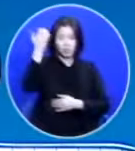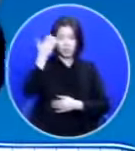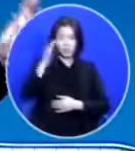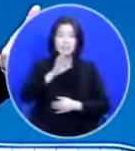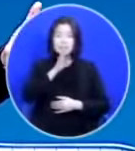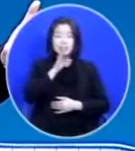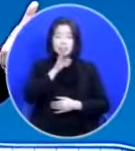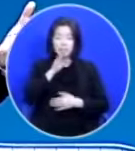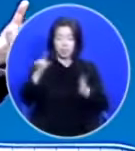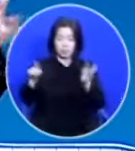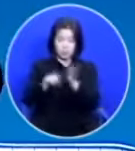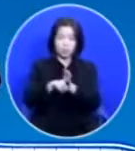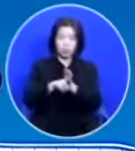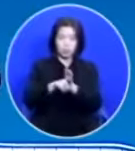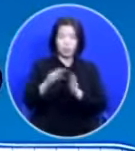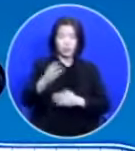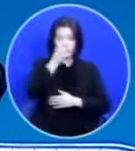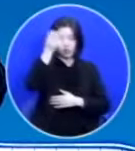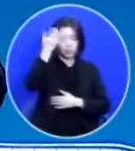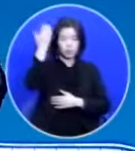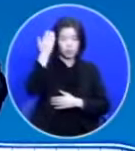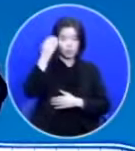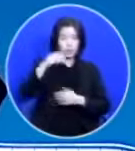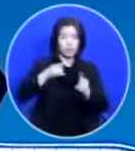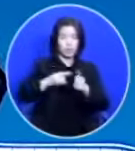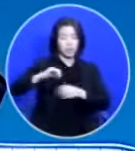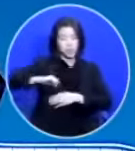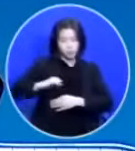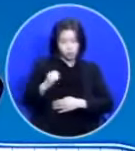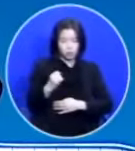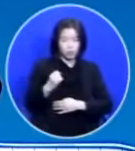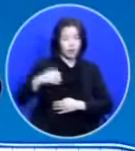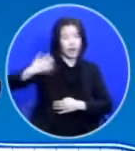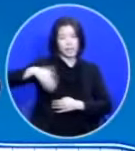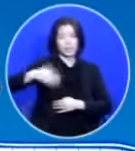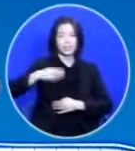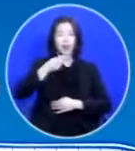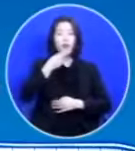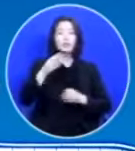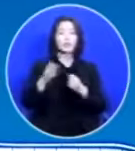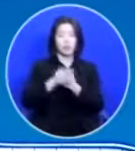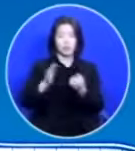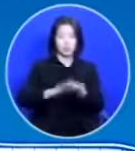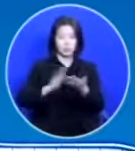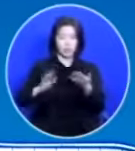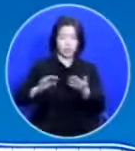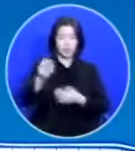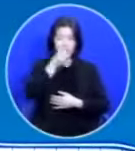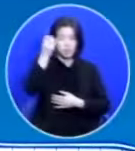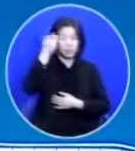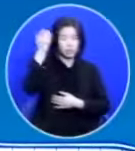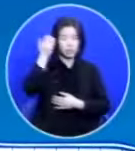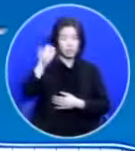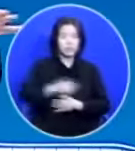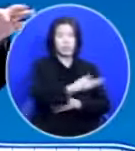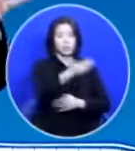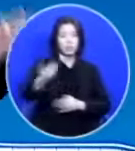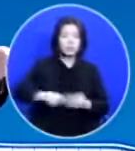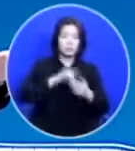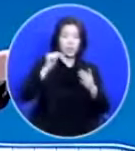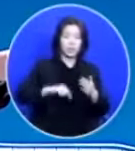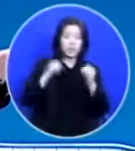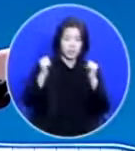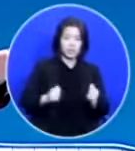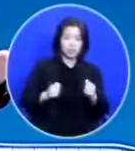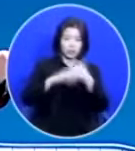진짜 믿고 성령님에게 순종을 안 해보았기 때문이에요 성령님이 여러분 안에 계신 것은 다